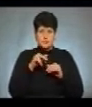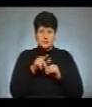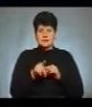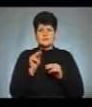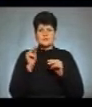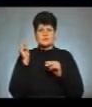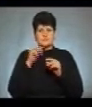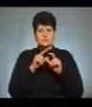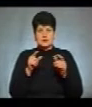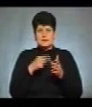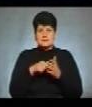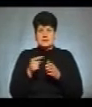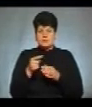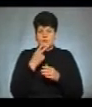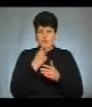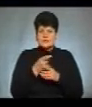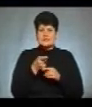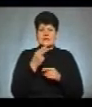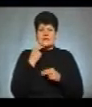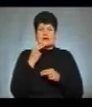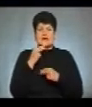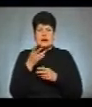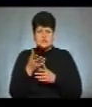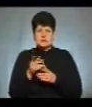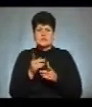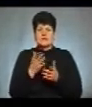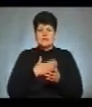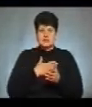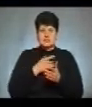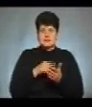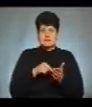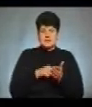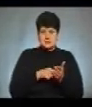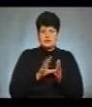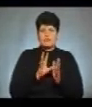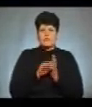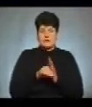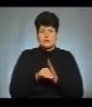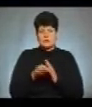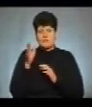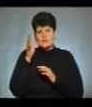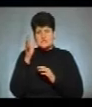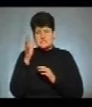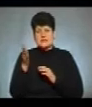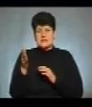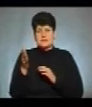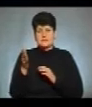міста Тернополя, щоб показати ті кращі практики, які наше місто впровадило в освітніх